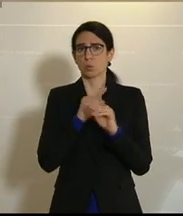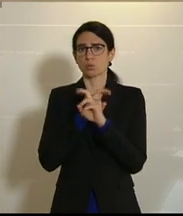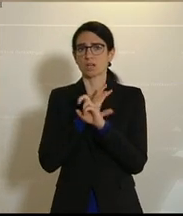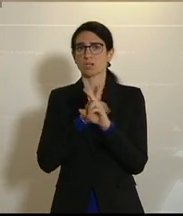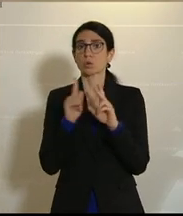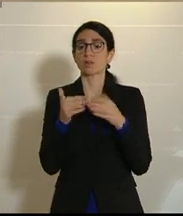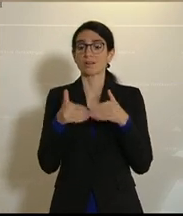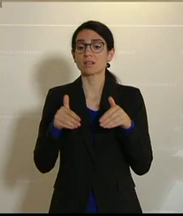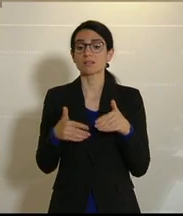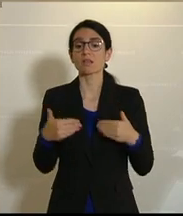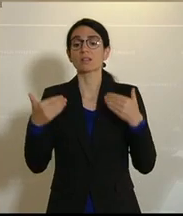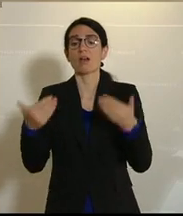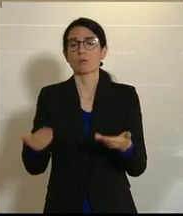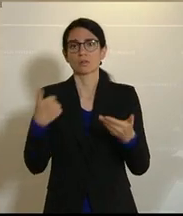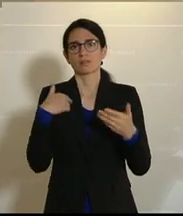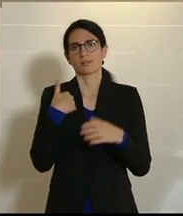dass diese Energiewende gelingt.